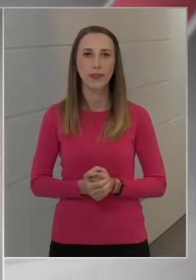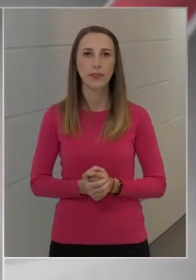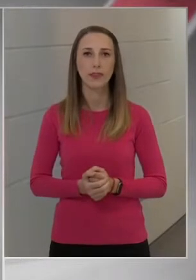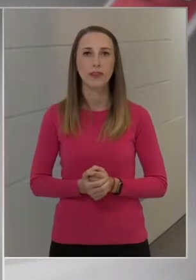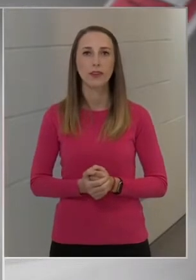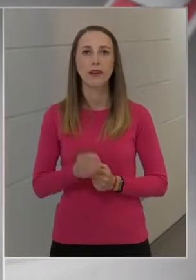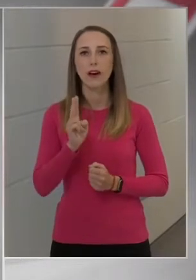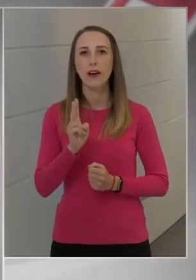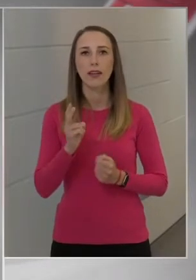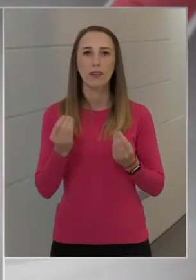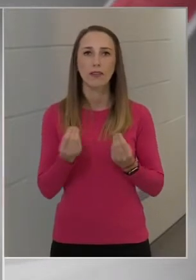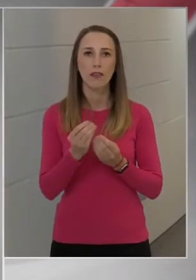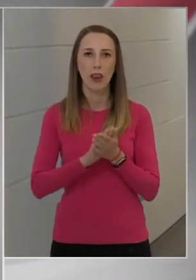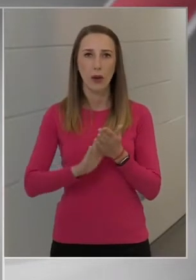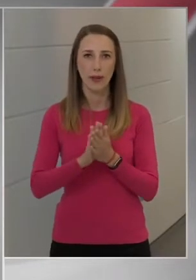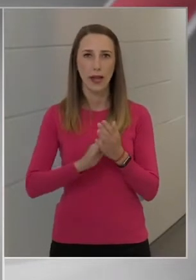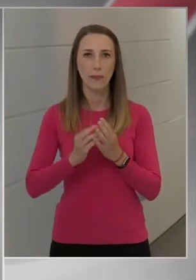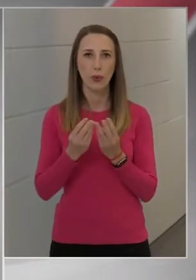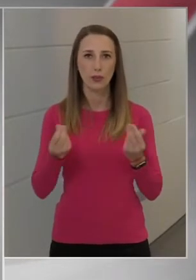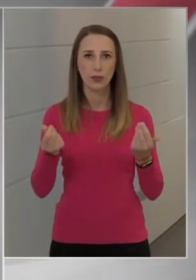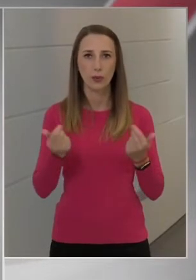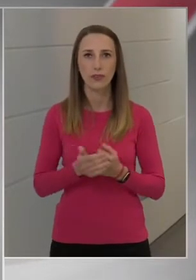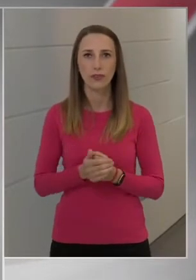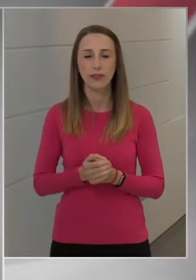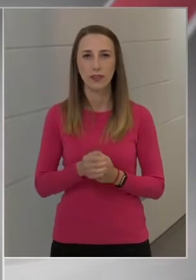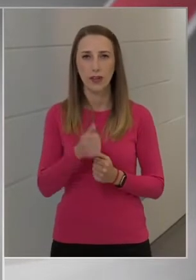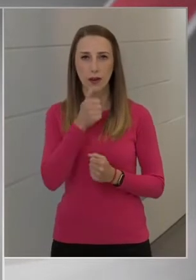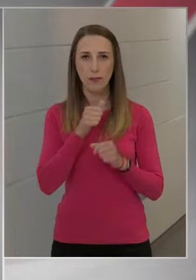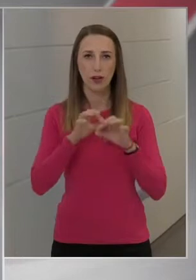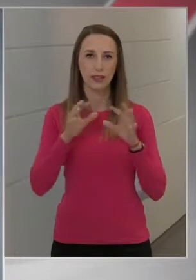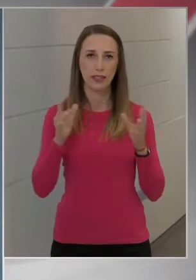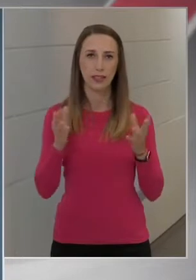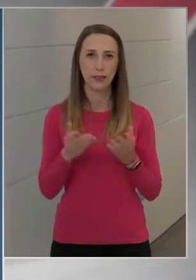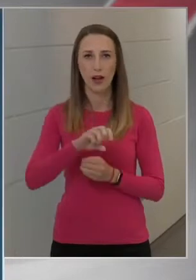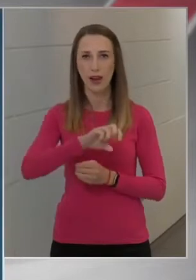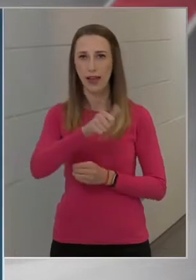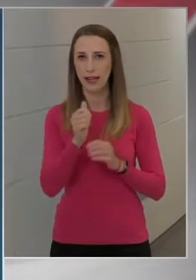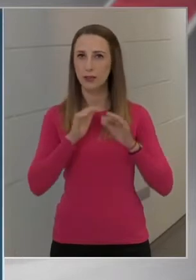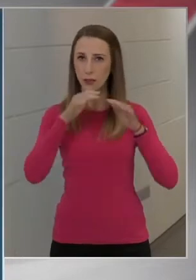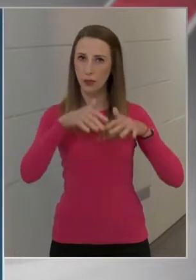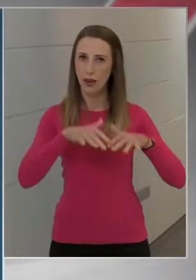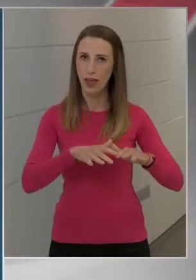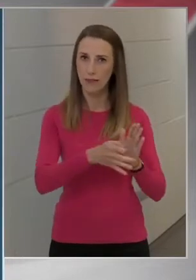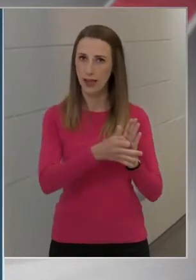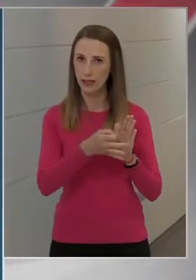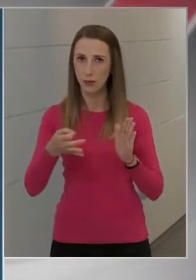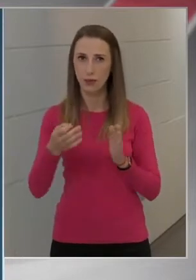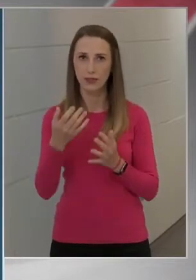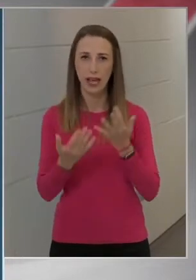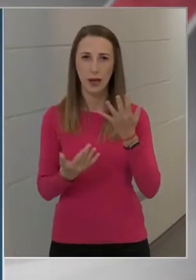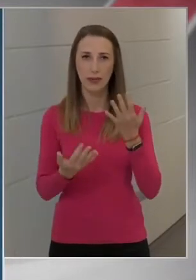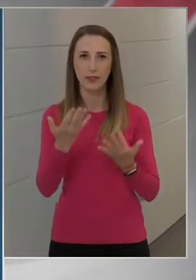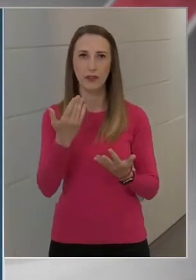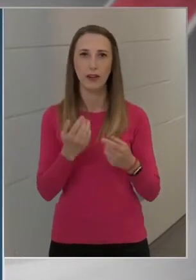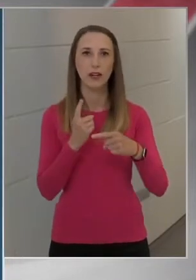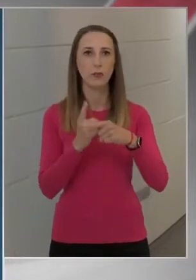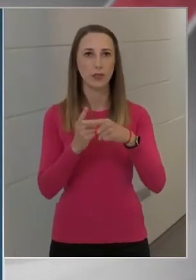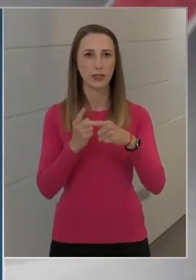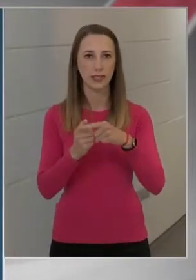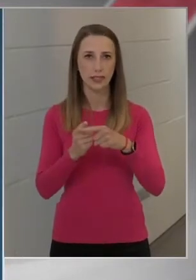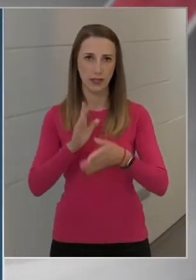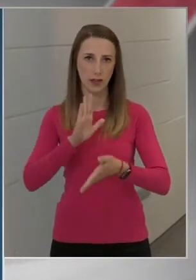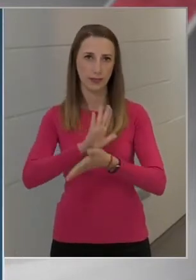valamilyen módon a pandémia legelső hullámától számítva pozitívnak